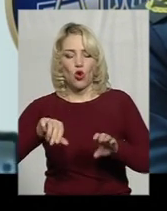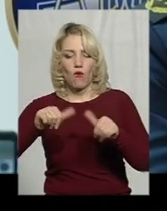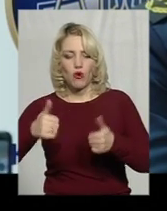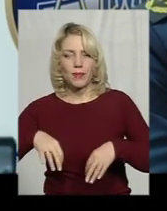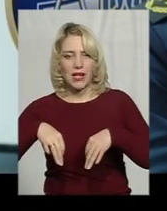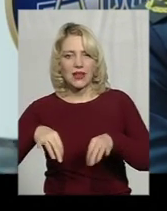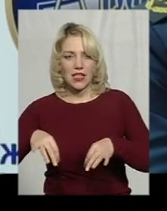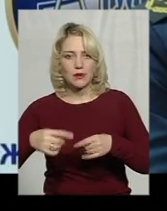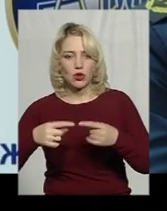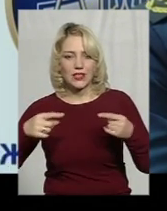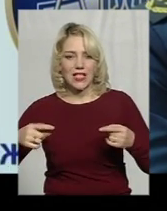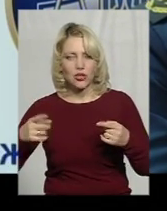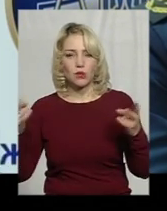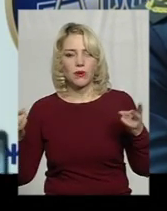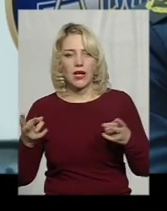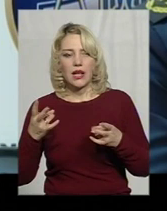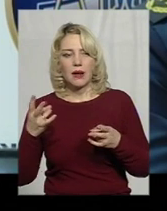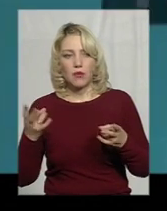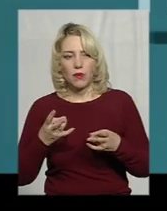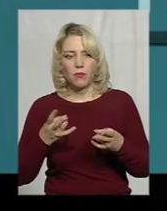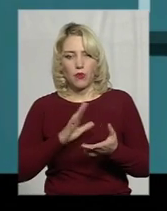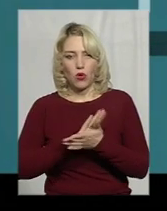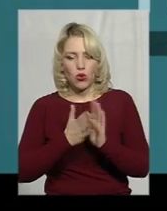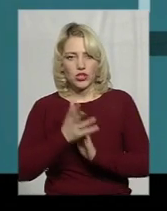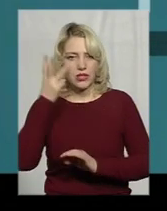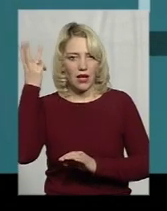громадян положено на митний пост Хмельницький центральний.